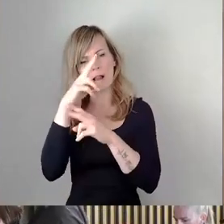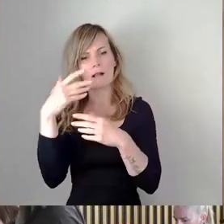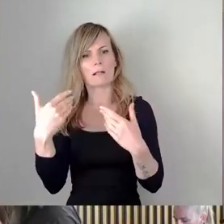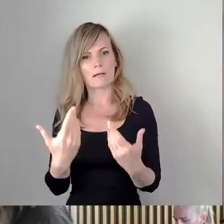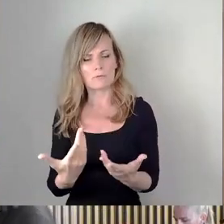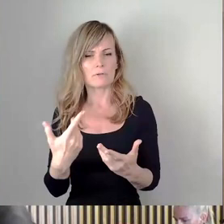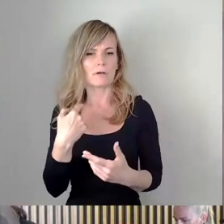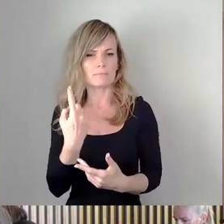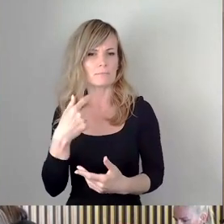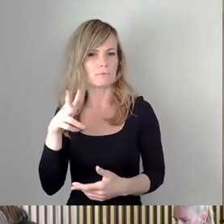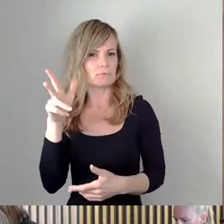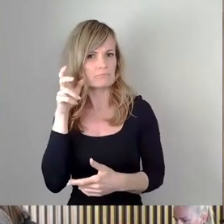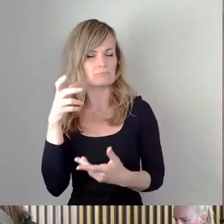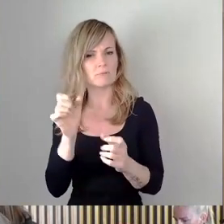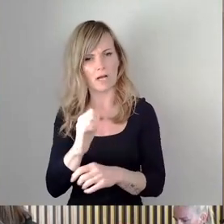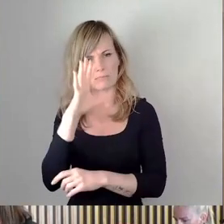nachvollziehen kann.